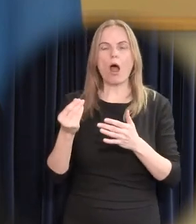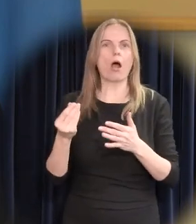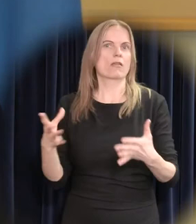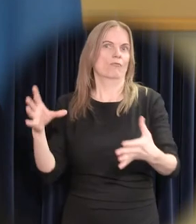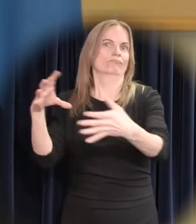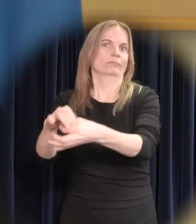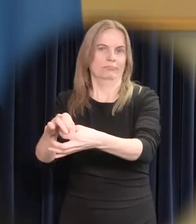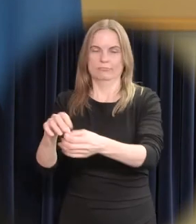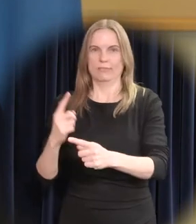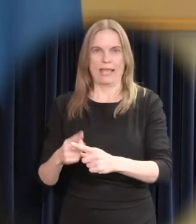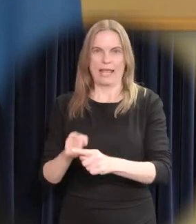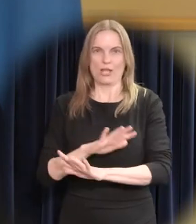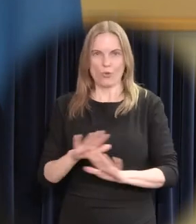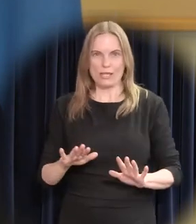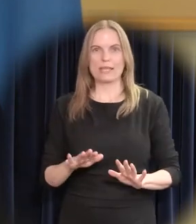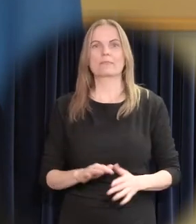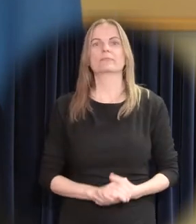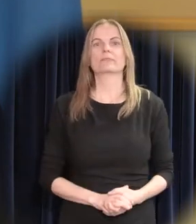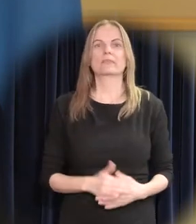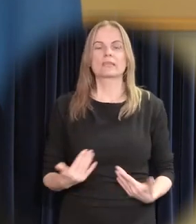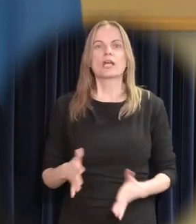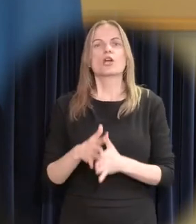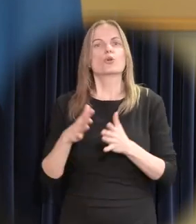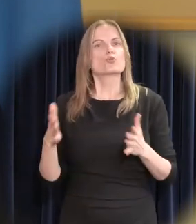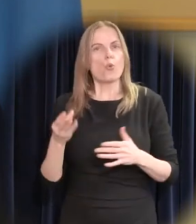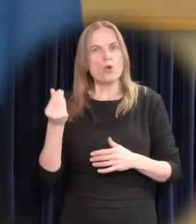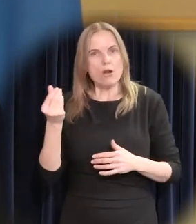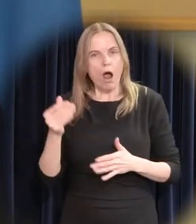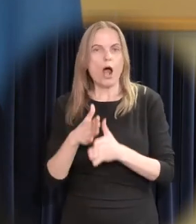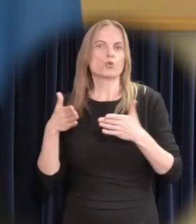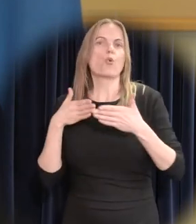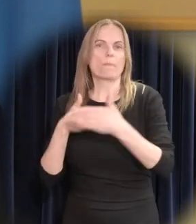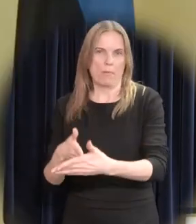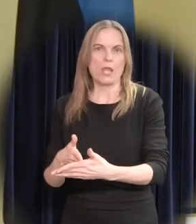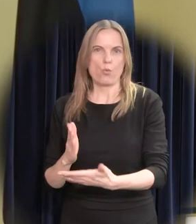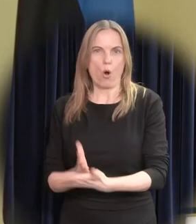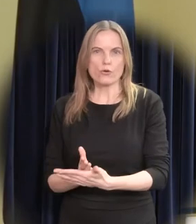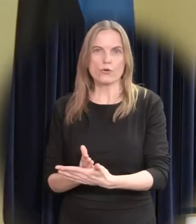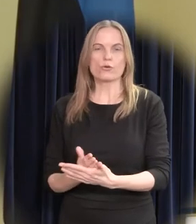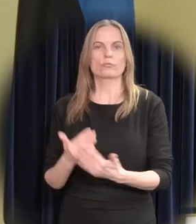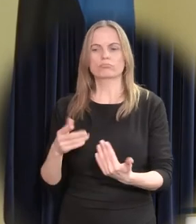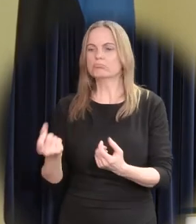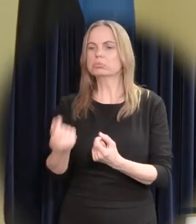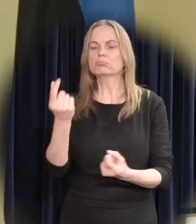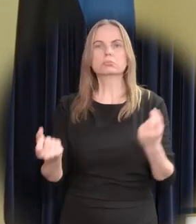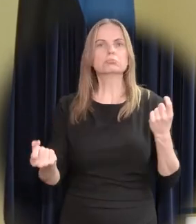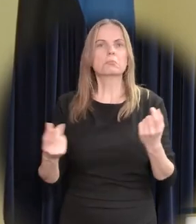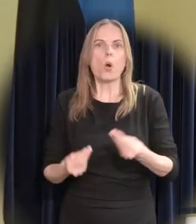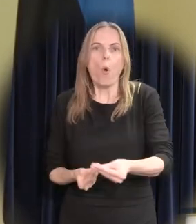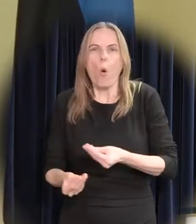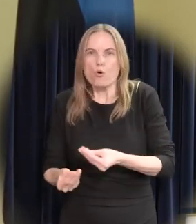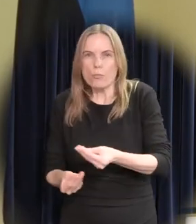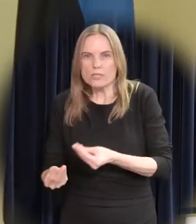koronakriisi leevendamisel riigipool sabiga. Suurel rahal on suur mõju. Päevavalgele tulnud